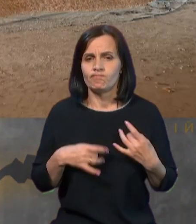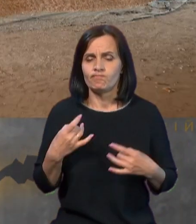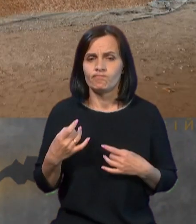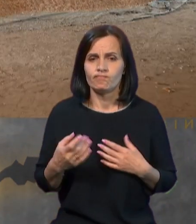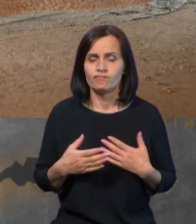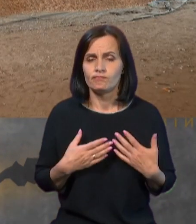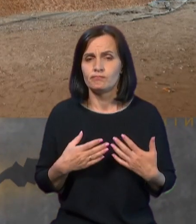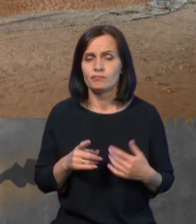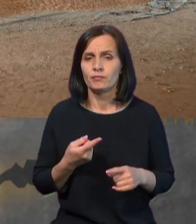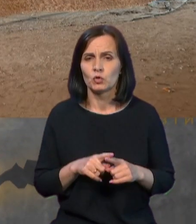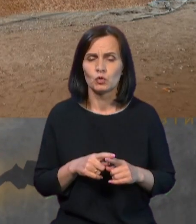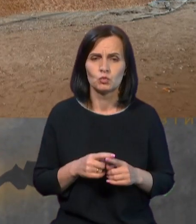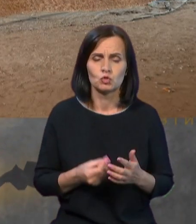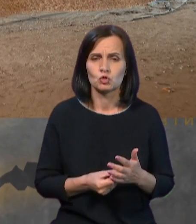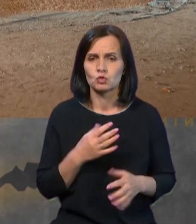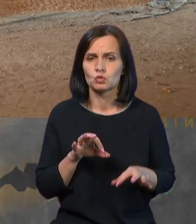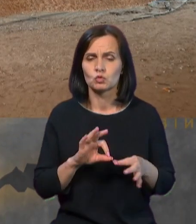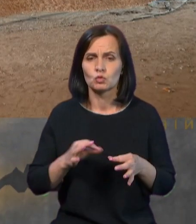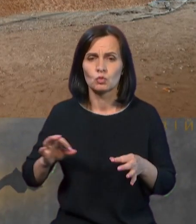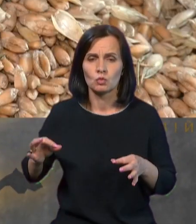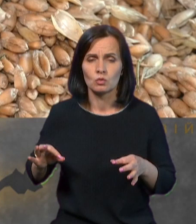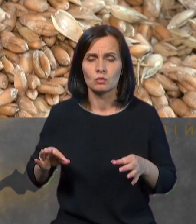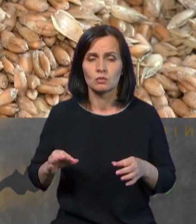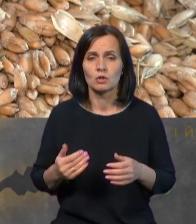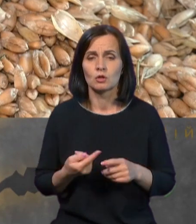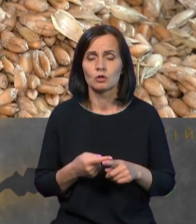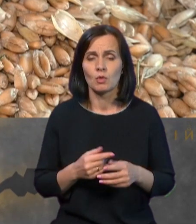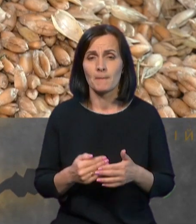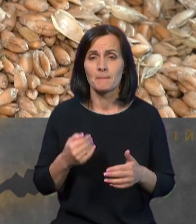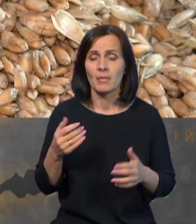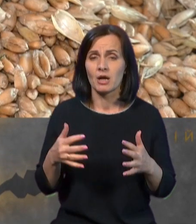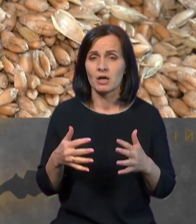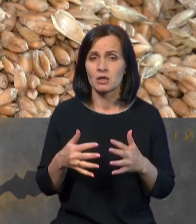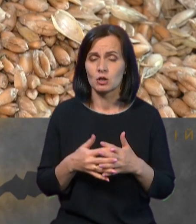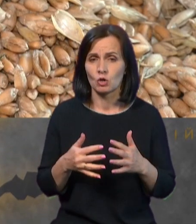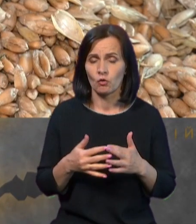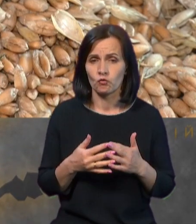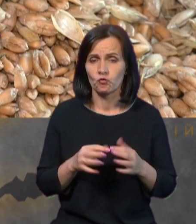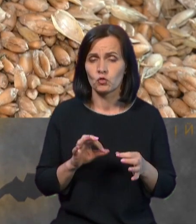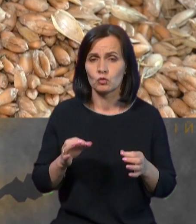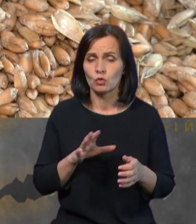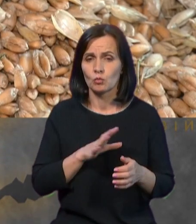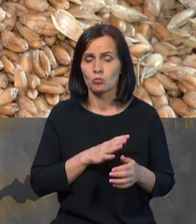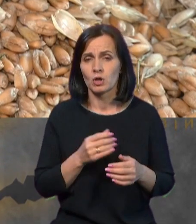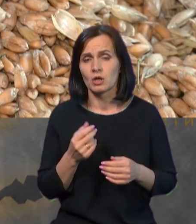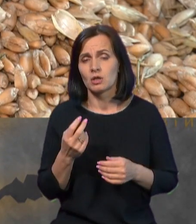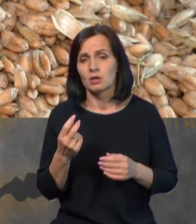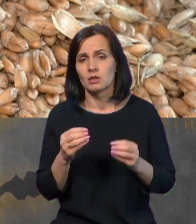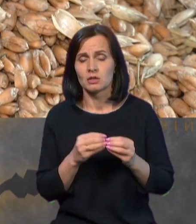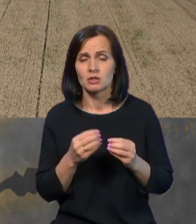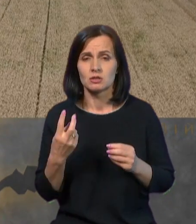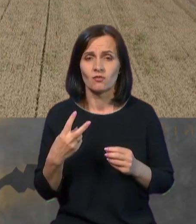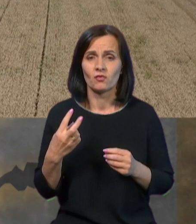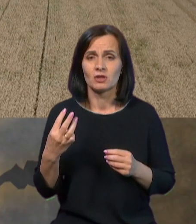Якщо до війни логістика до портів коштувала 20-30 доларів, то на сьогодні вона сягає вже 100 доларів за тонну.